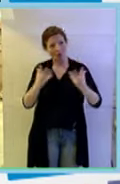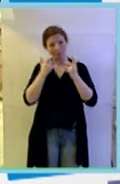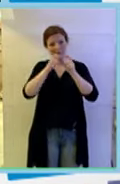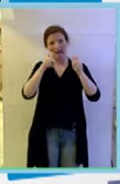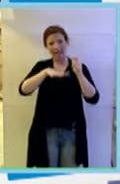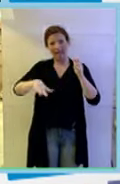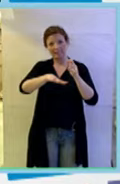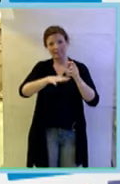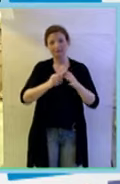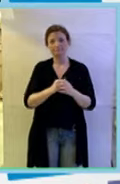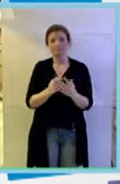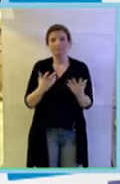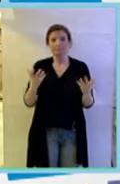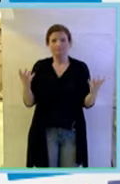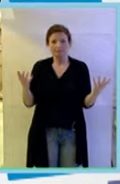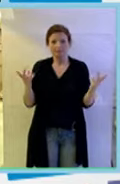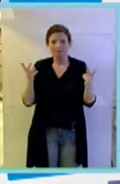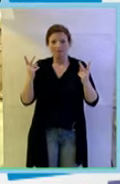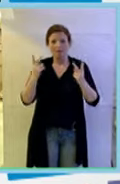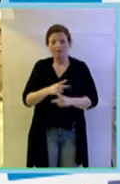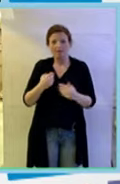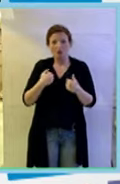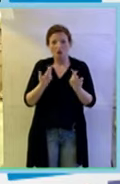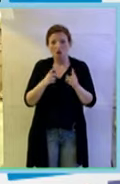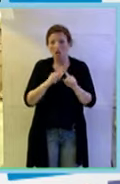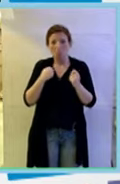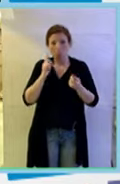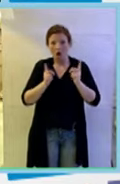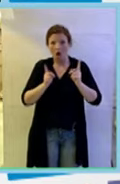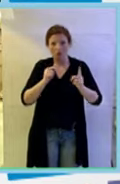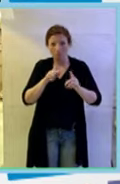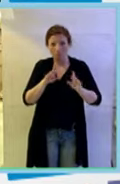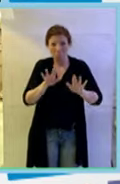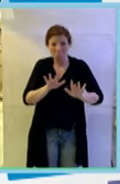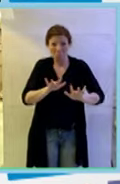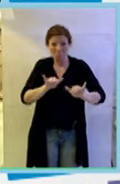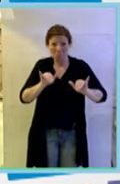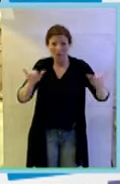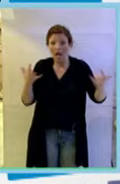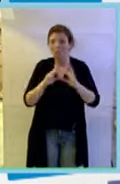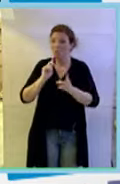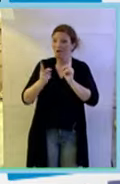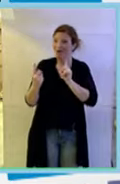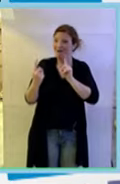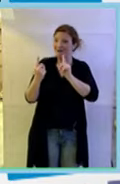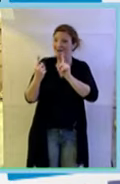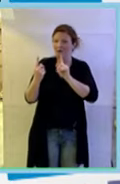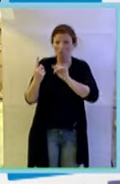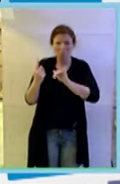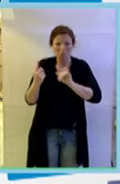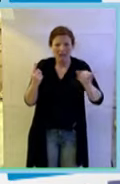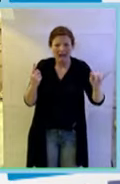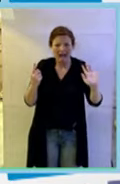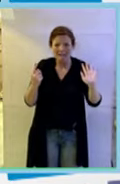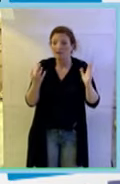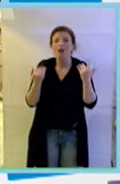io allora sinceramente io non mi sono mai occupata di politica mai avvicinato un politico in vita mia per militare